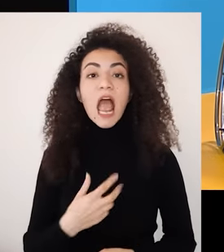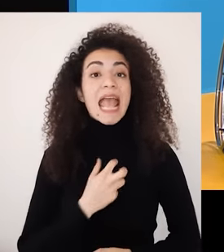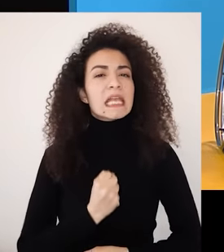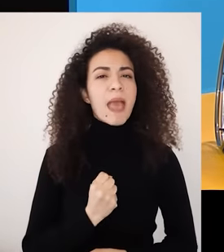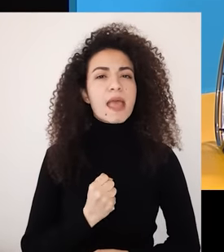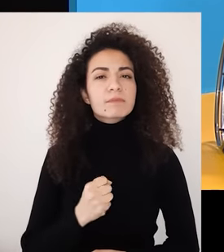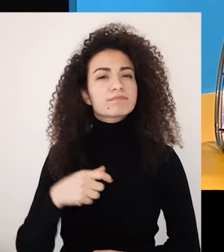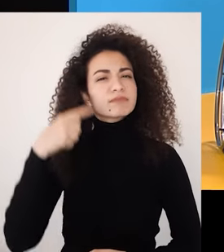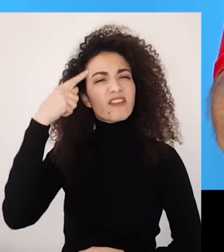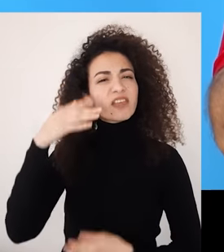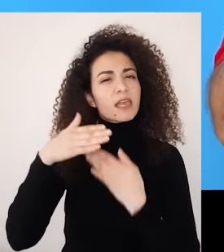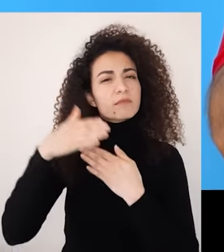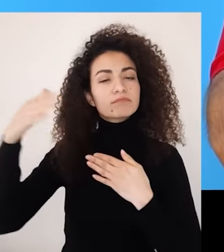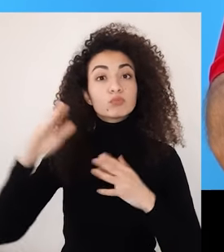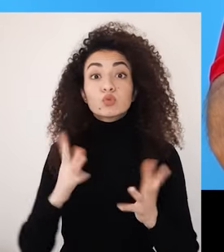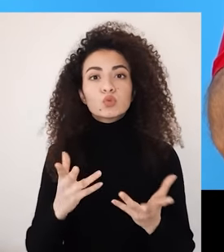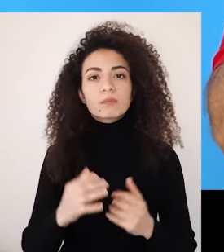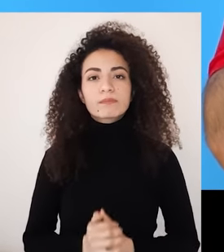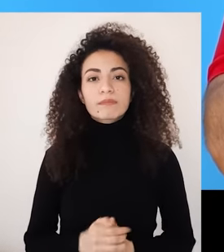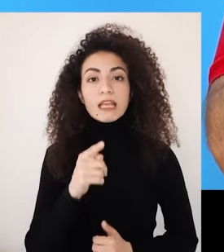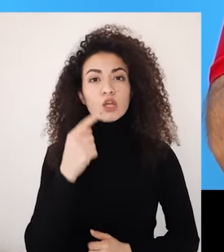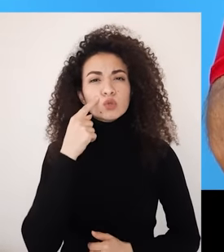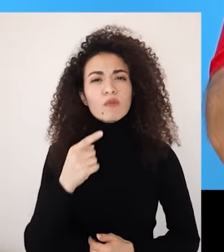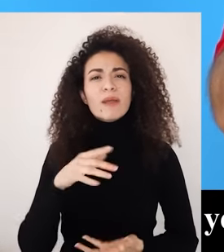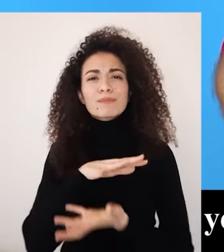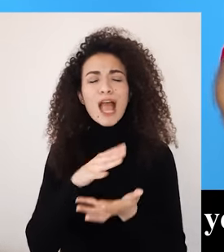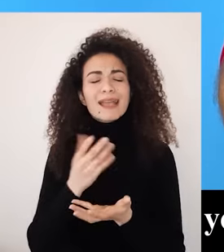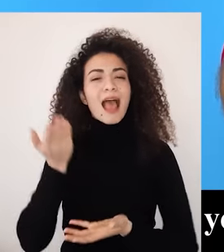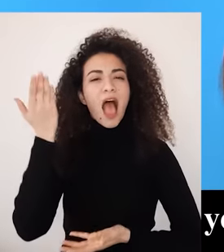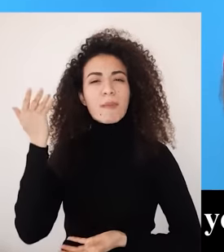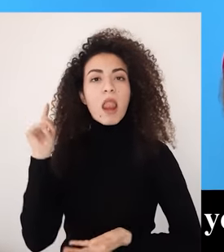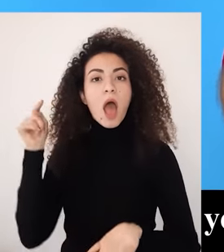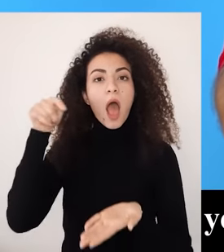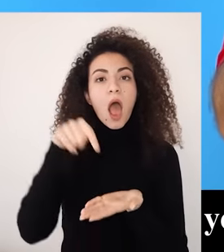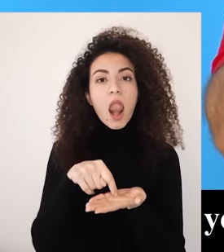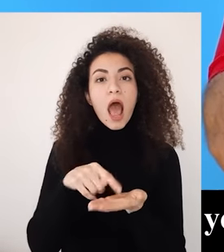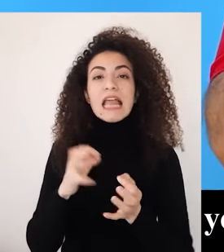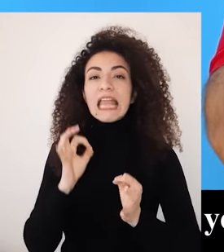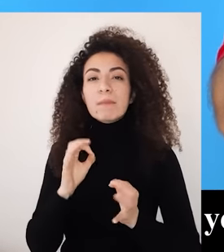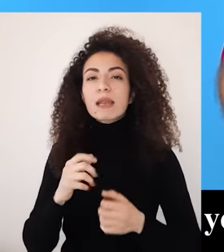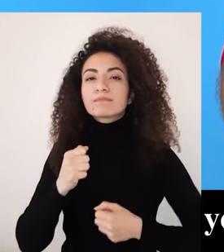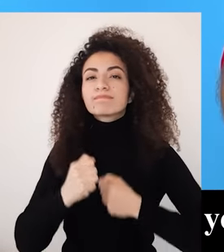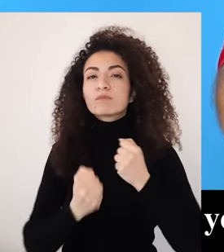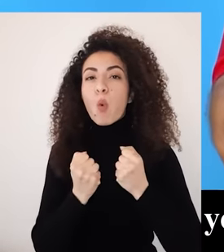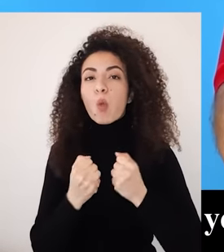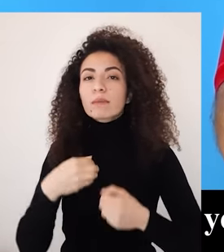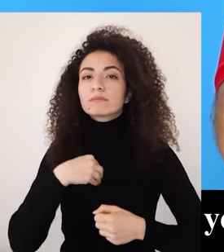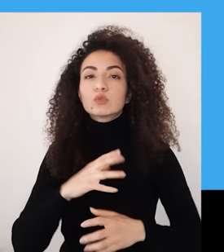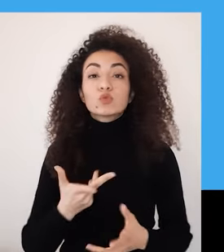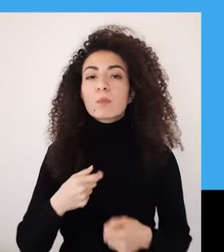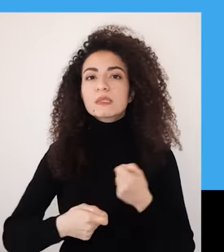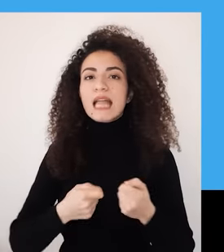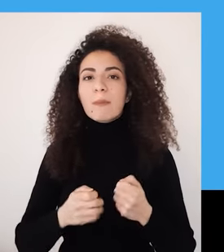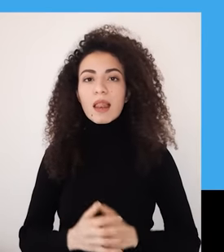عمق التفكير وبعض النظر إذا نظرت لخبراتك المتكررة رح تتمكن من تحديد نقاط القوة يلي بتميزك